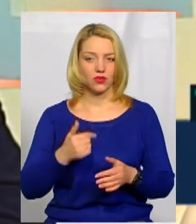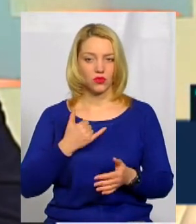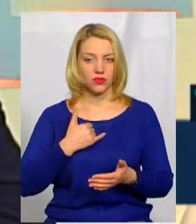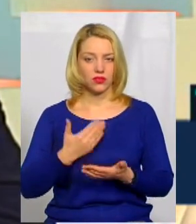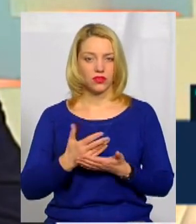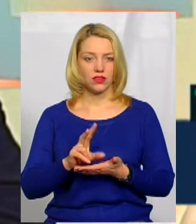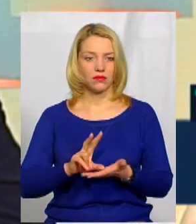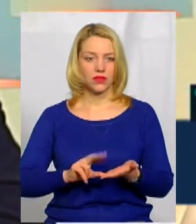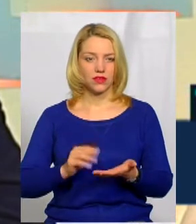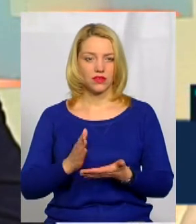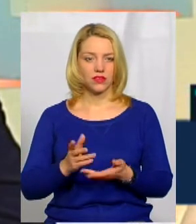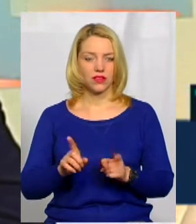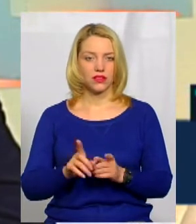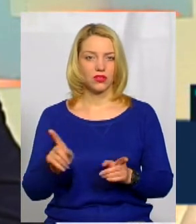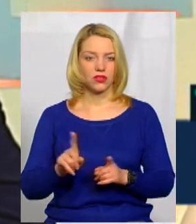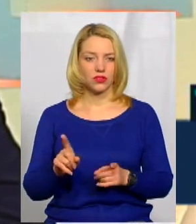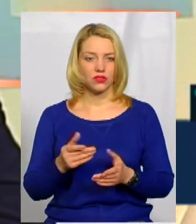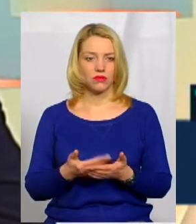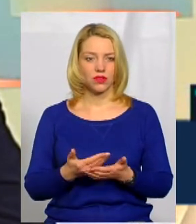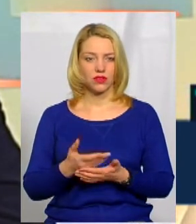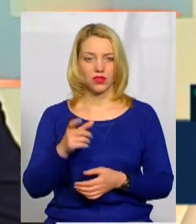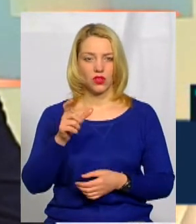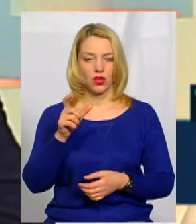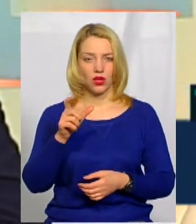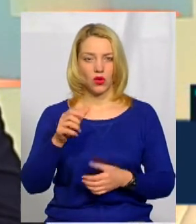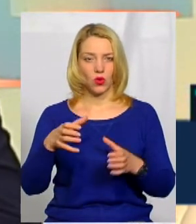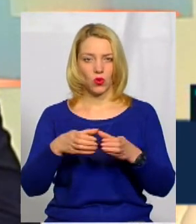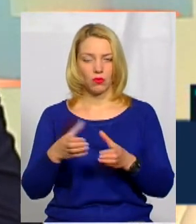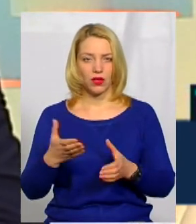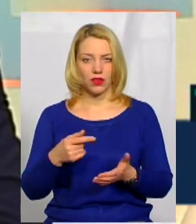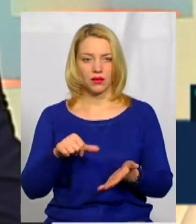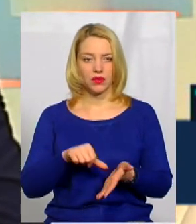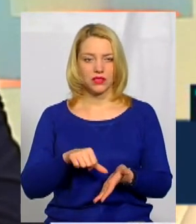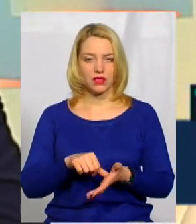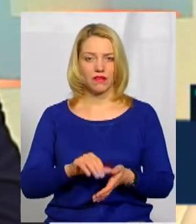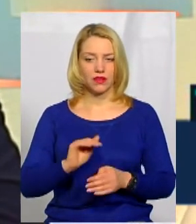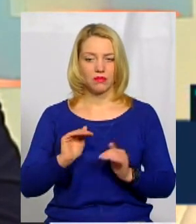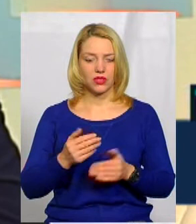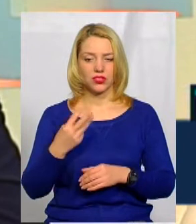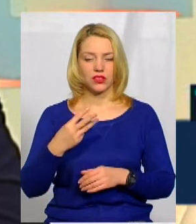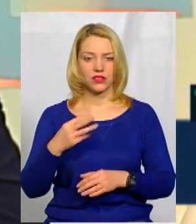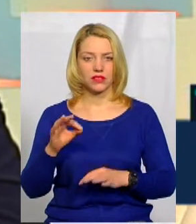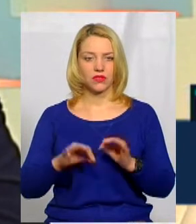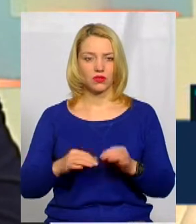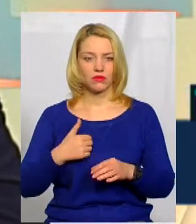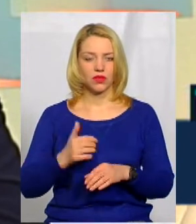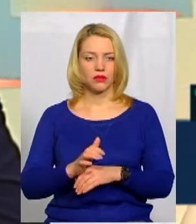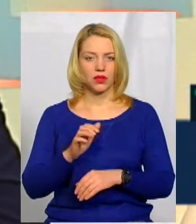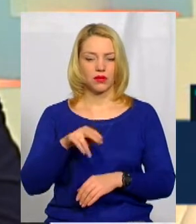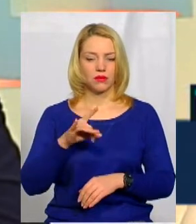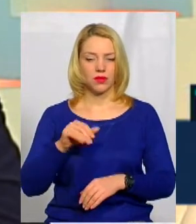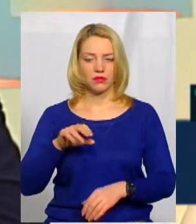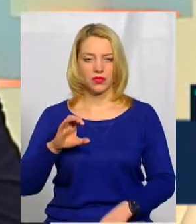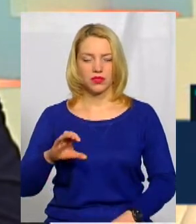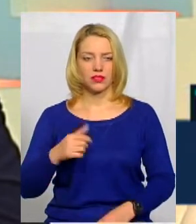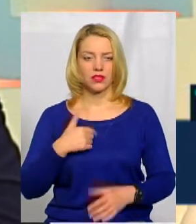наприклад, є таке, що, наприклад, якщо група, яка представлена, менше 30%, то ми їм направляємо приписи, там